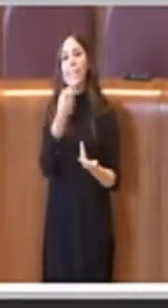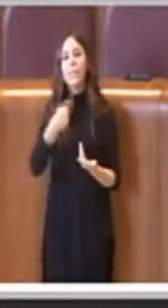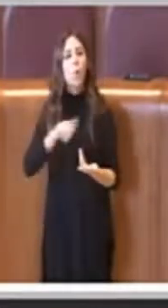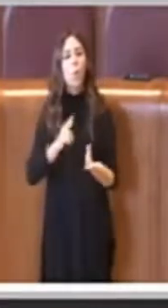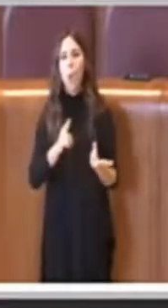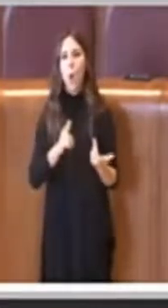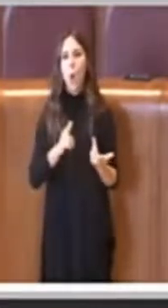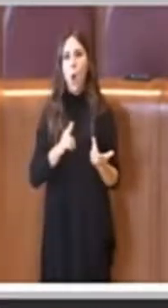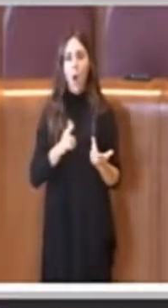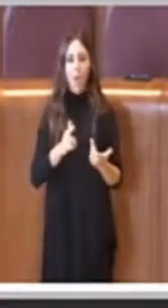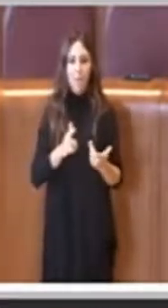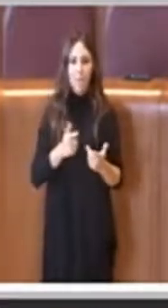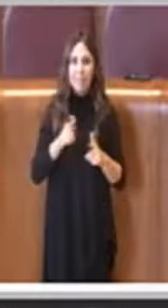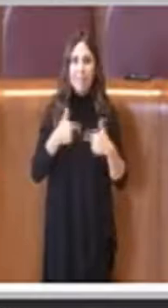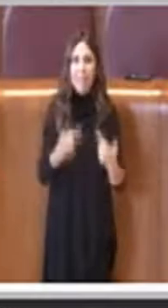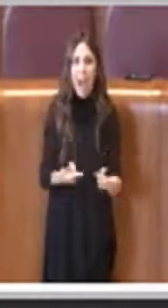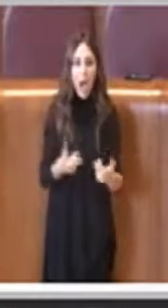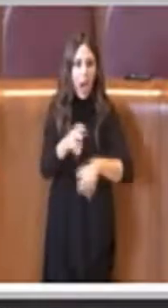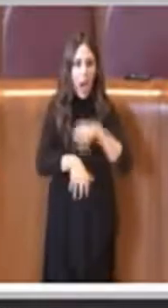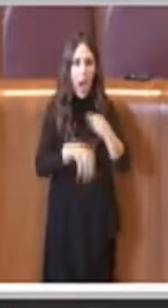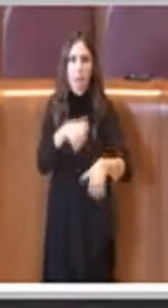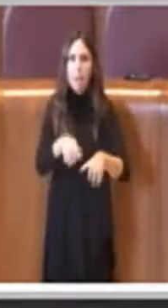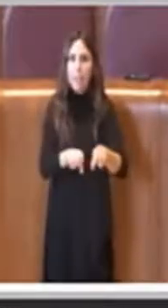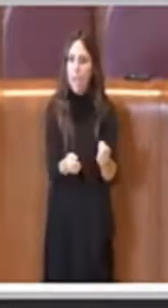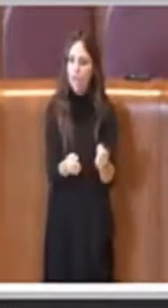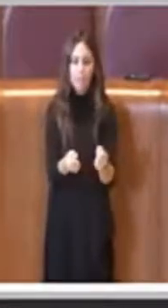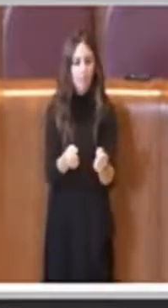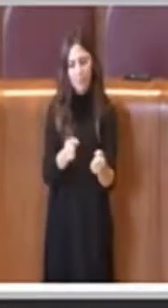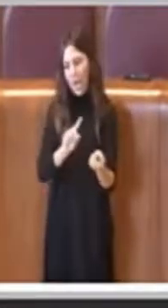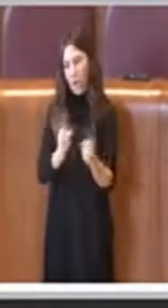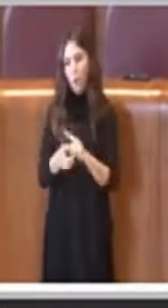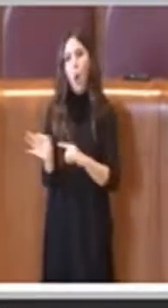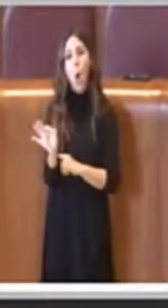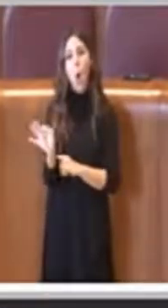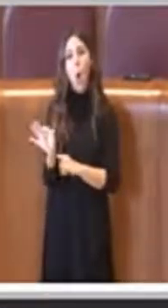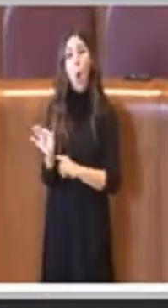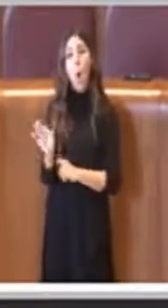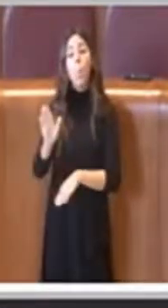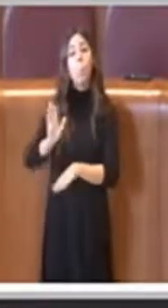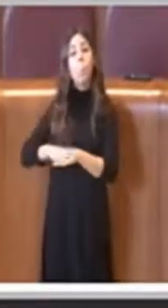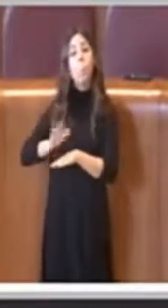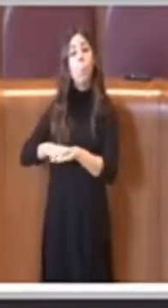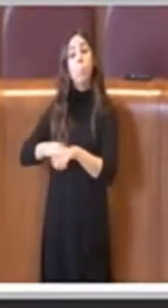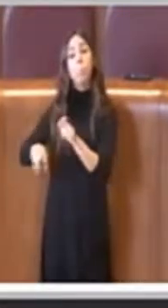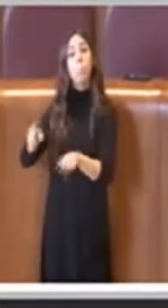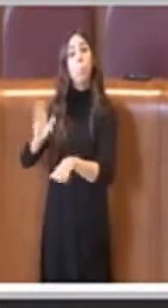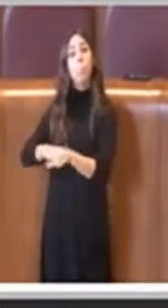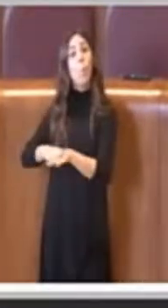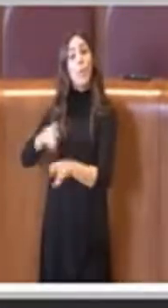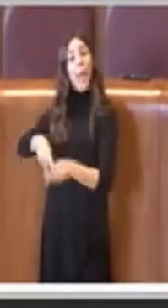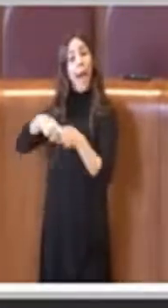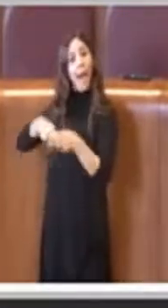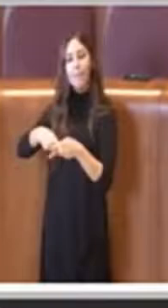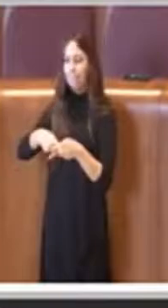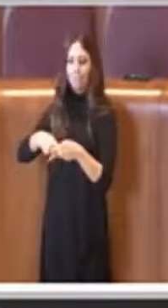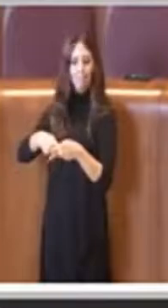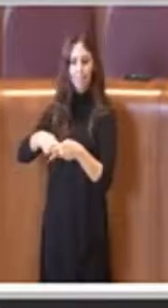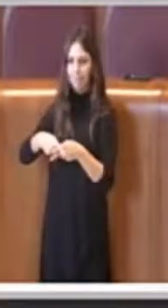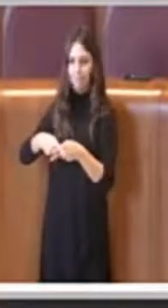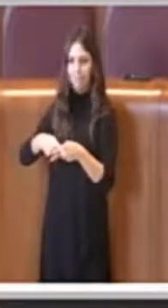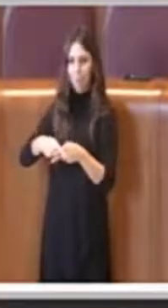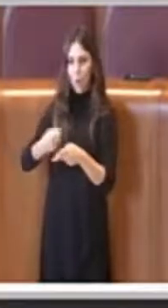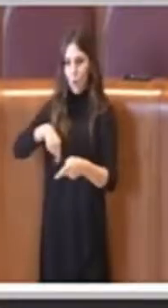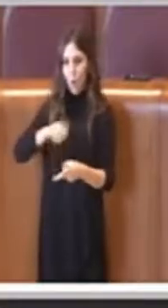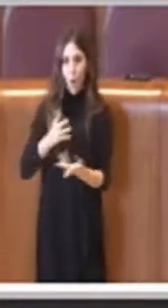regare danno chiaramente a chi detiene questa licenza, creando un danno economico, lungi da